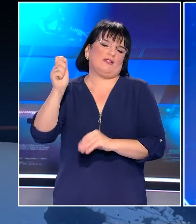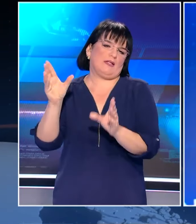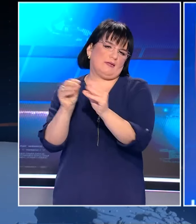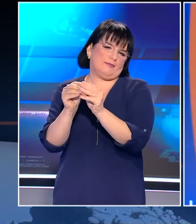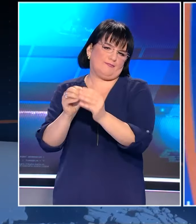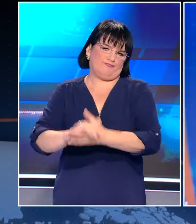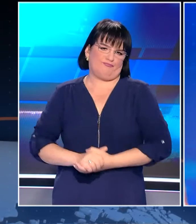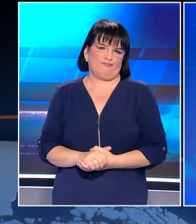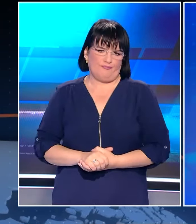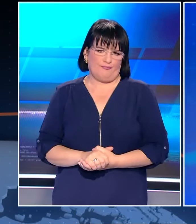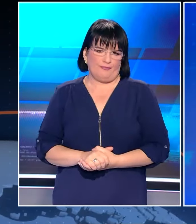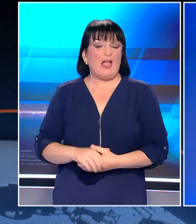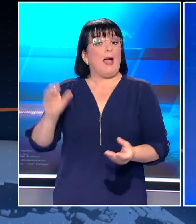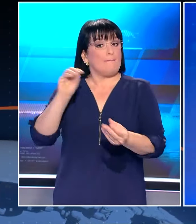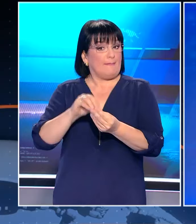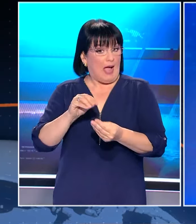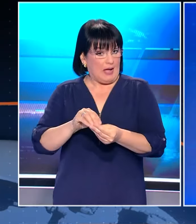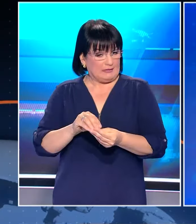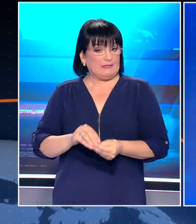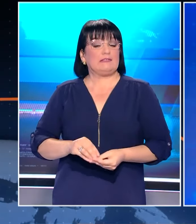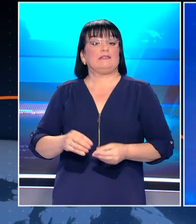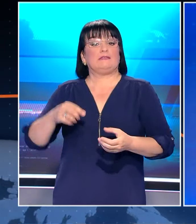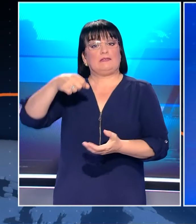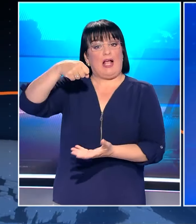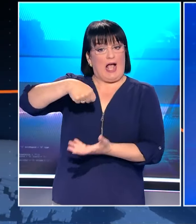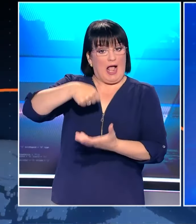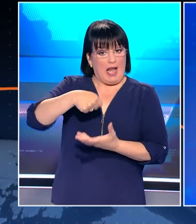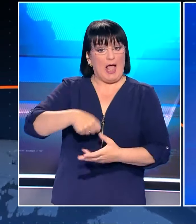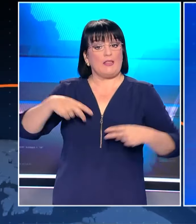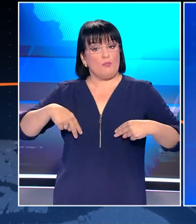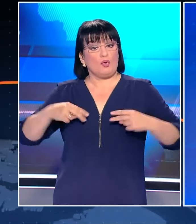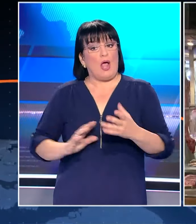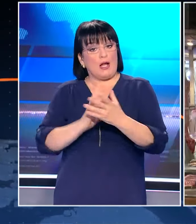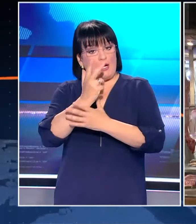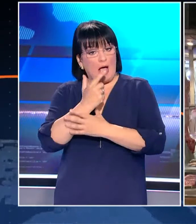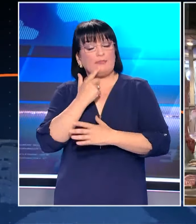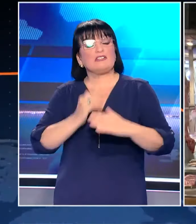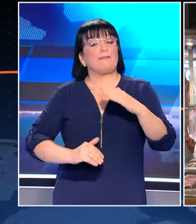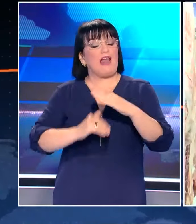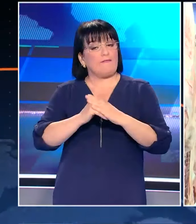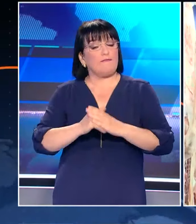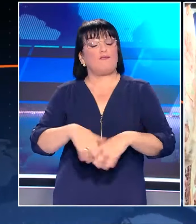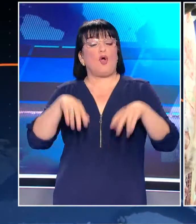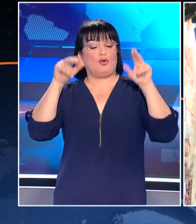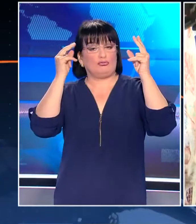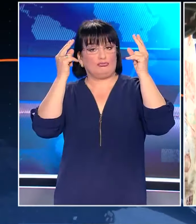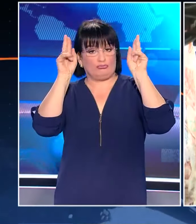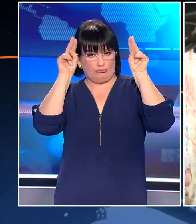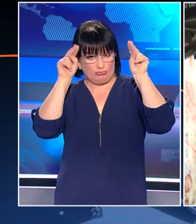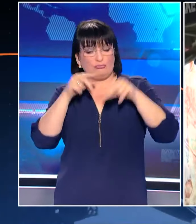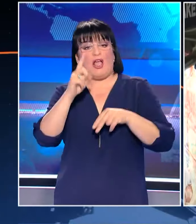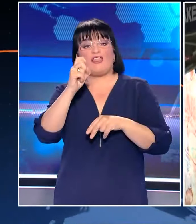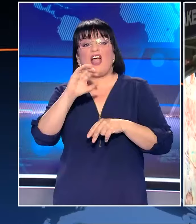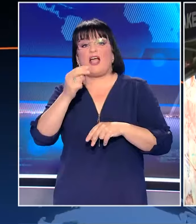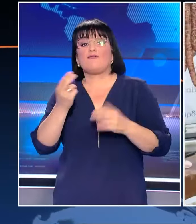Πρεμιέρα χθες για το καλάθι του Πάσχα με το Υπουργείο Ανάπτυξης να βάζει πλαφόν στην τιμή των άμνο ερηφίων στα 10 ευρώ το